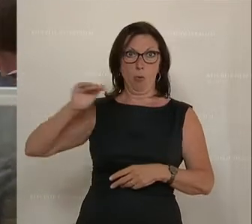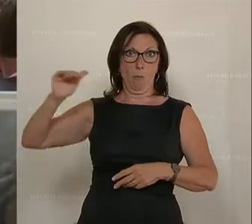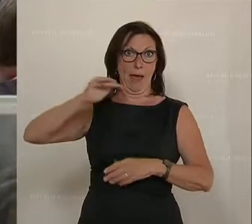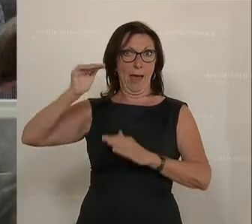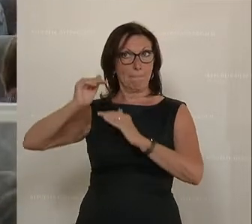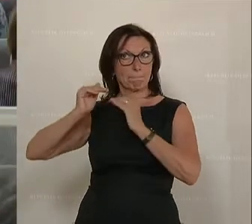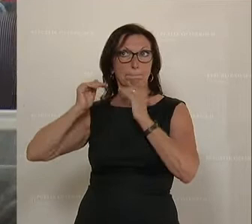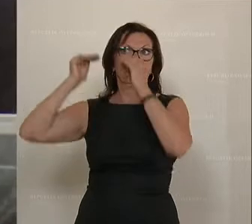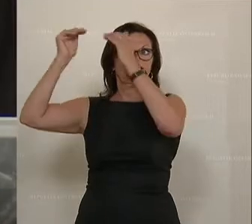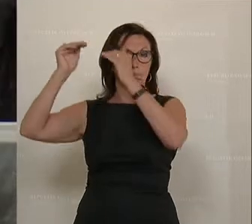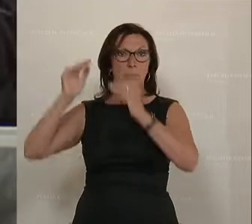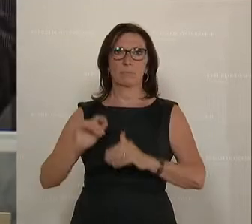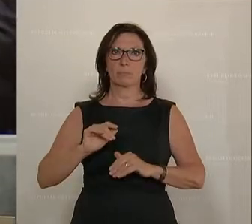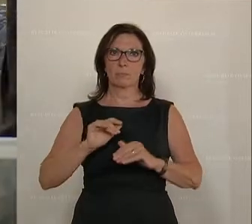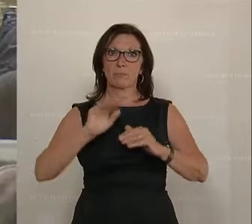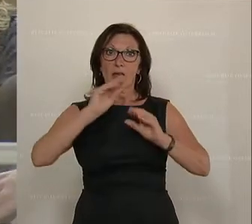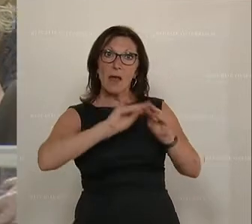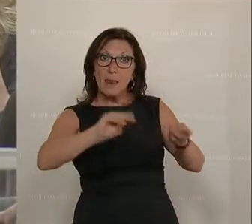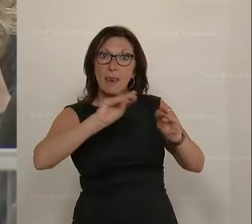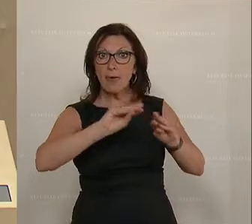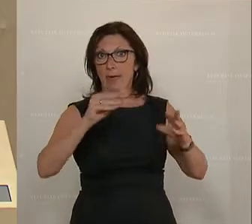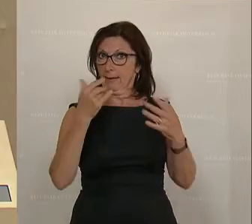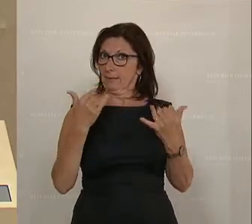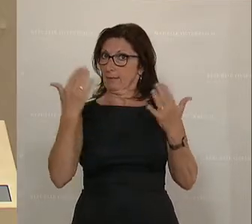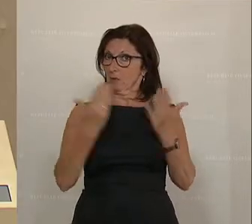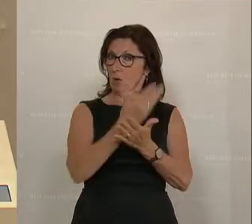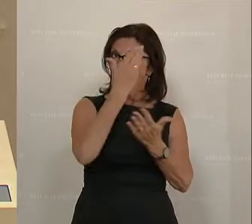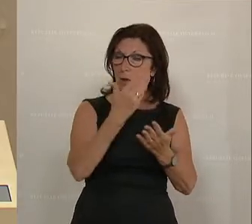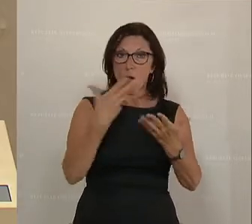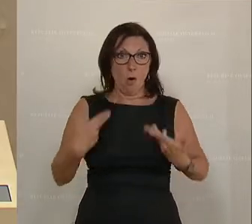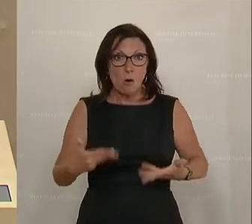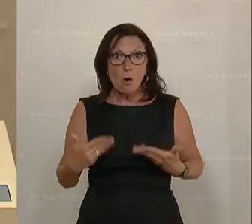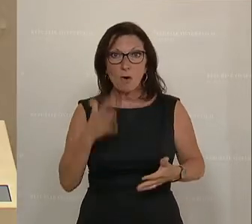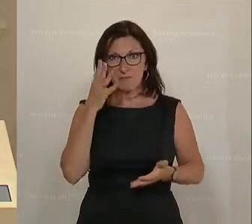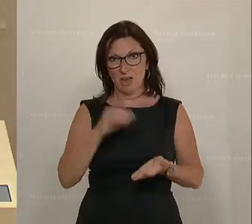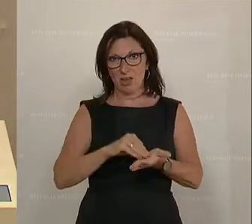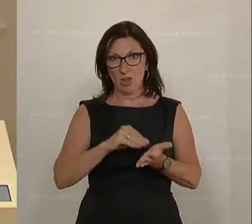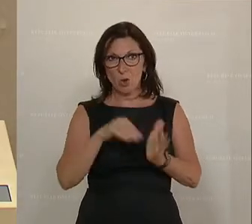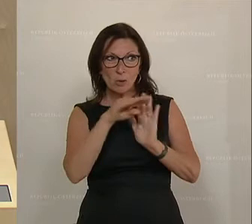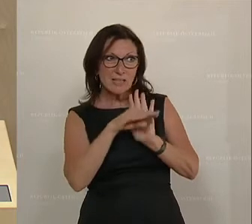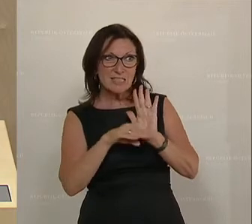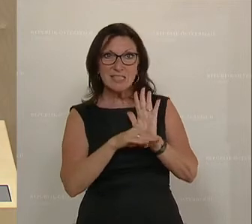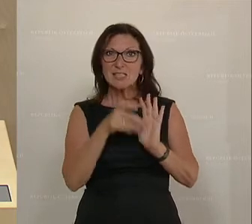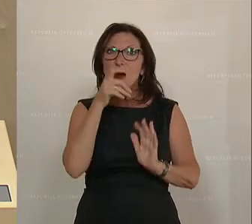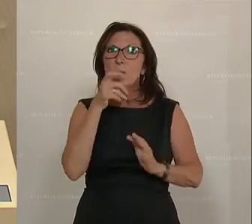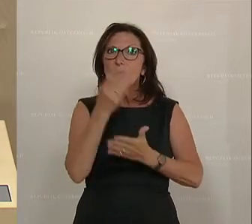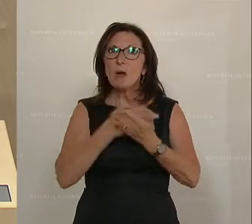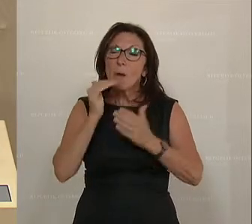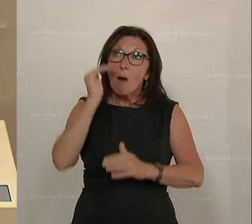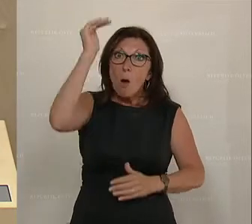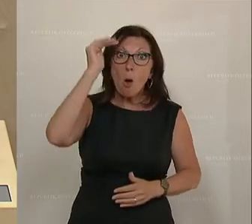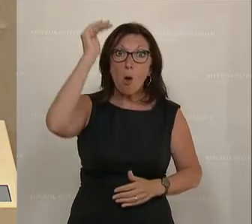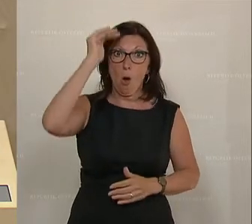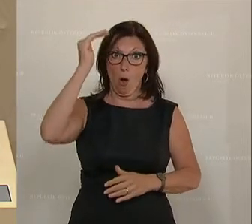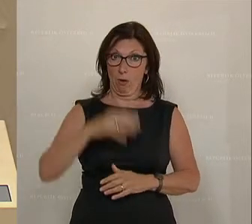Wir haben im Bereich der Lehre neue Maßnahmen gesetzt. Wir werden heuer noch das Gesetz der höheren Berufsausbildung einbringen, damit